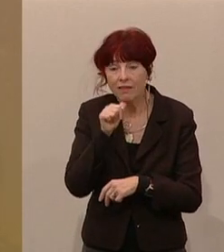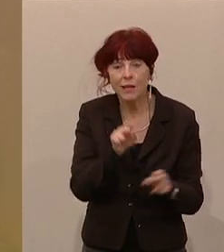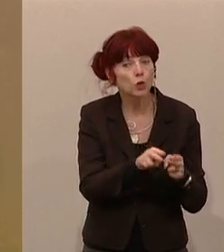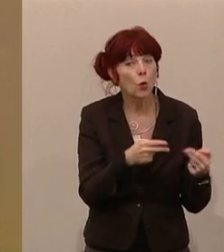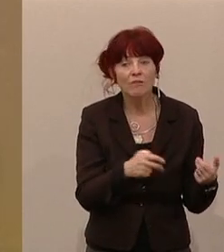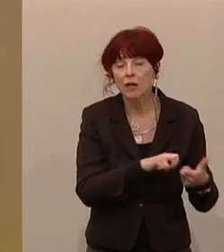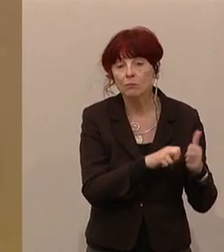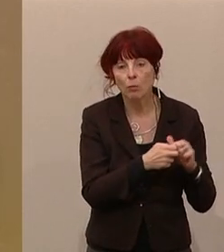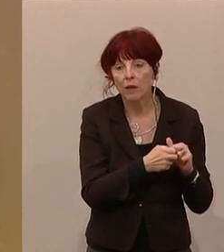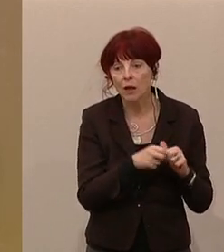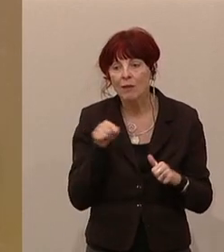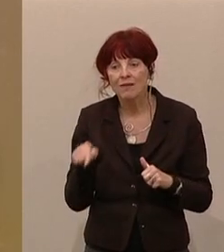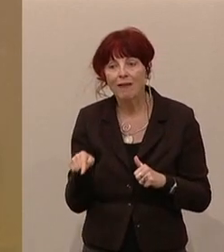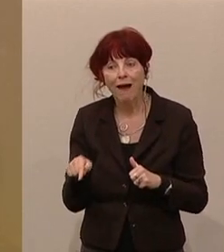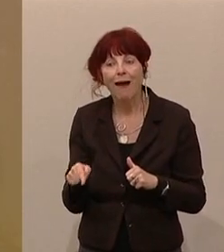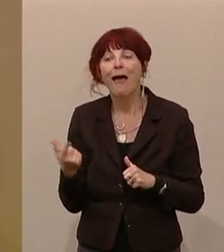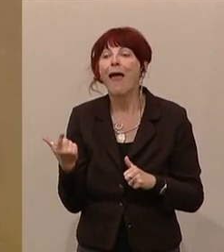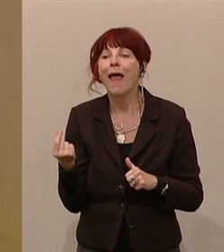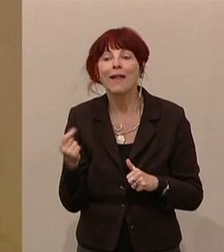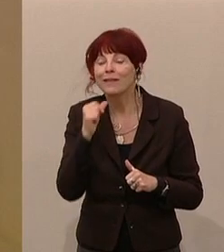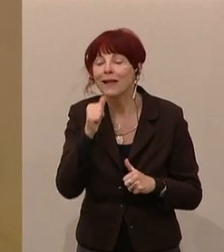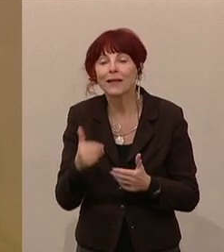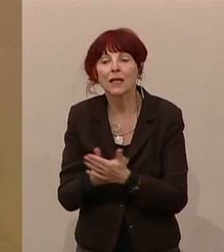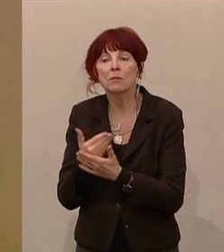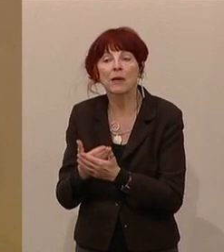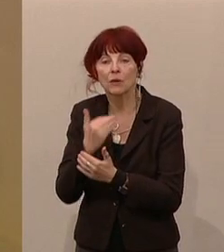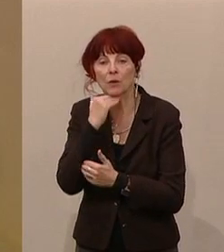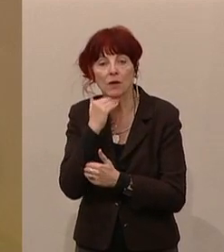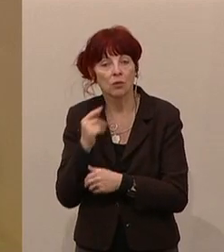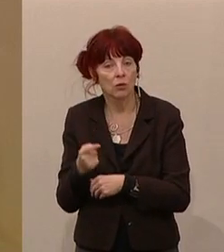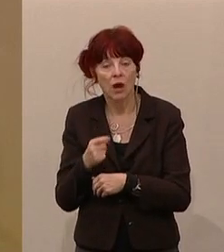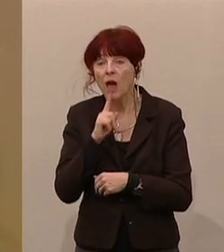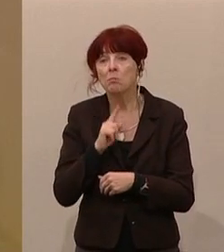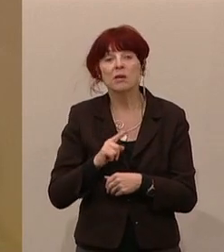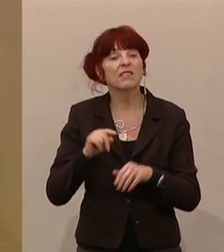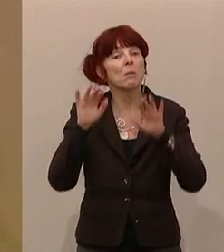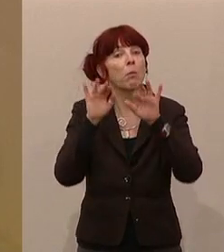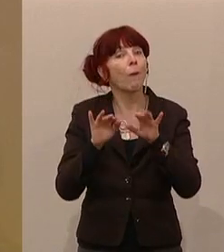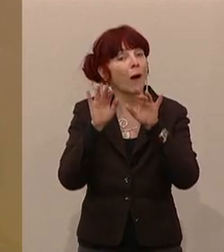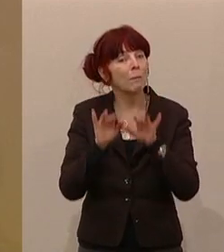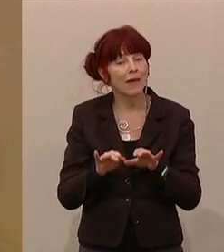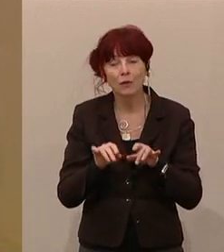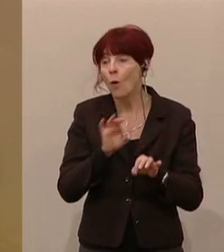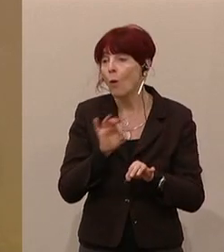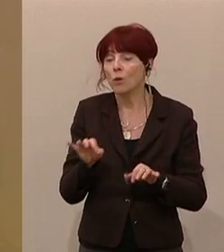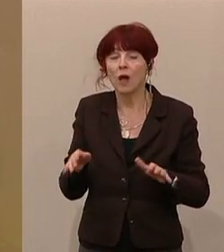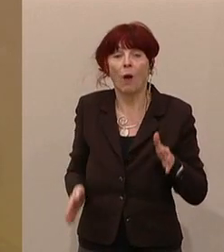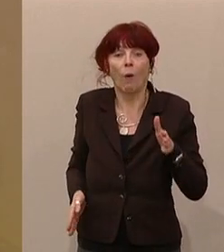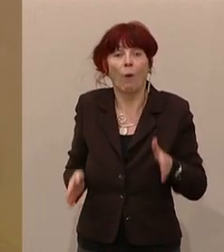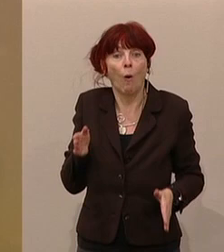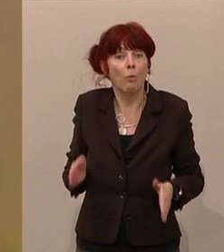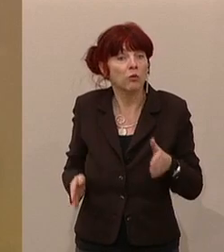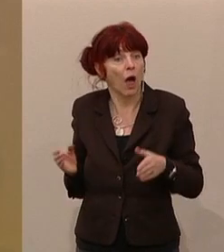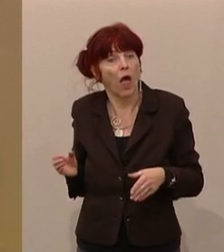Bildungsproblem bei den Eltern übersehen, weil mit ein bisschen Software schreiben oder mit ein bisschen Roboter, wo man dann